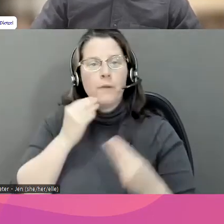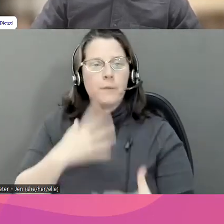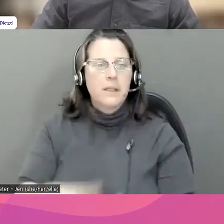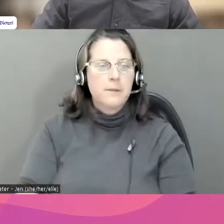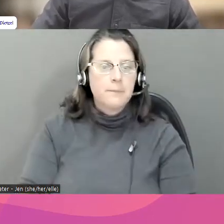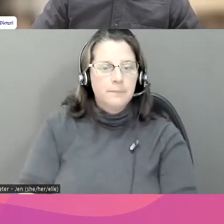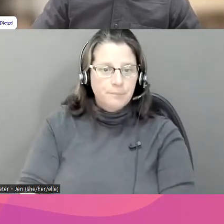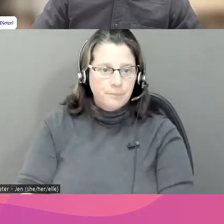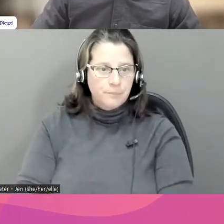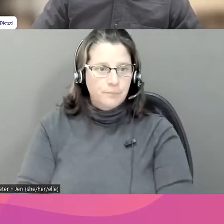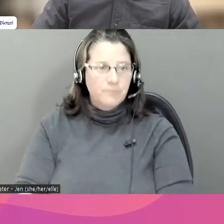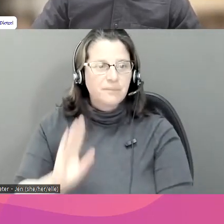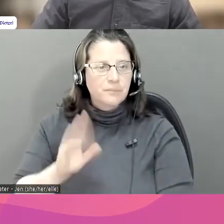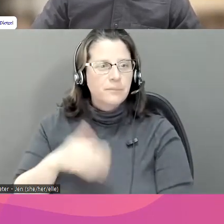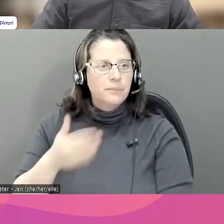Je dis à peu.